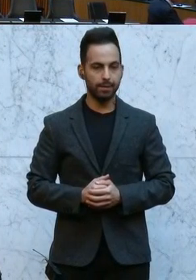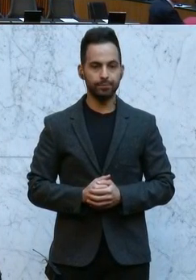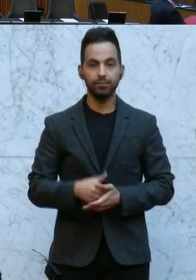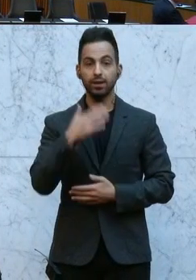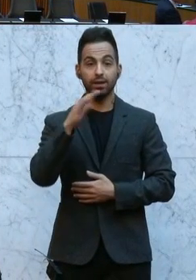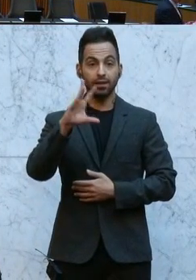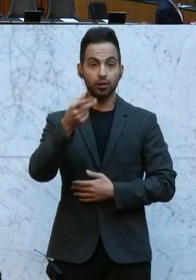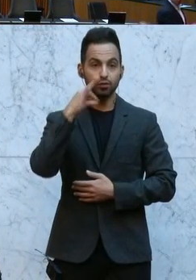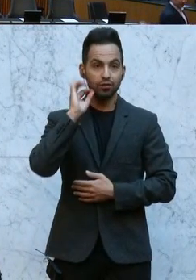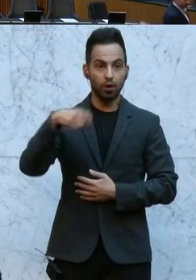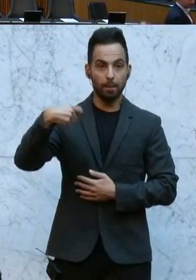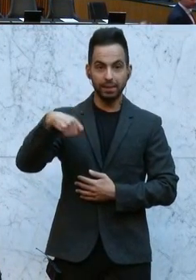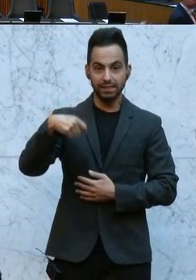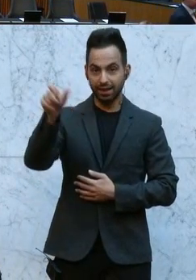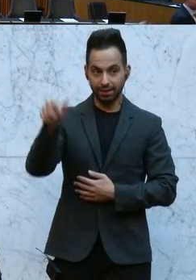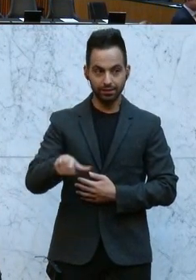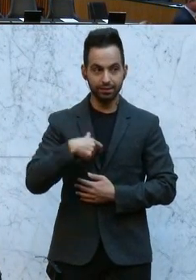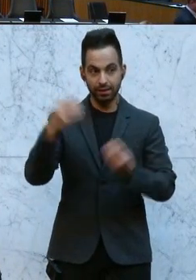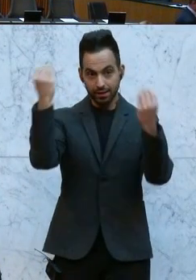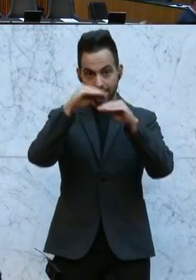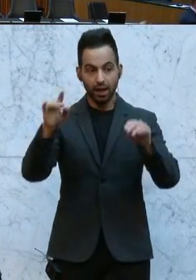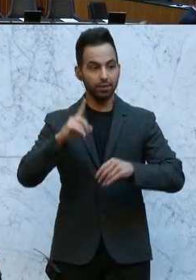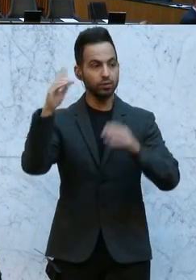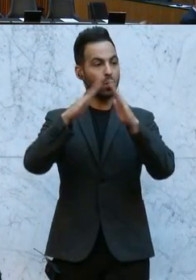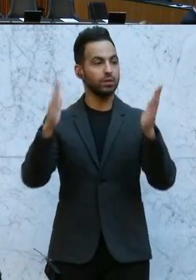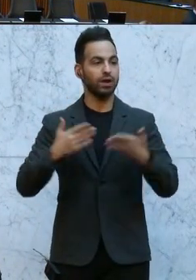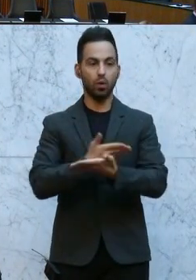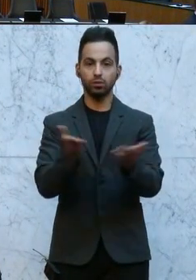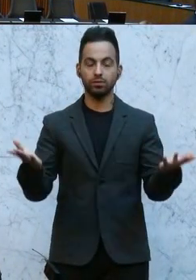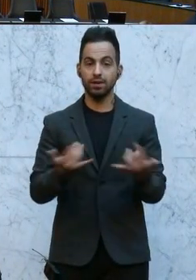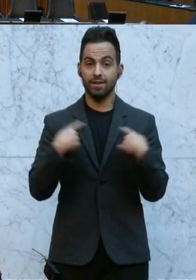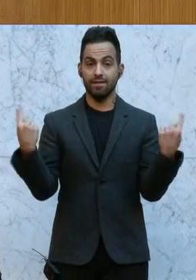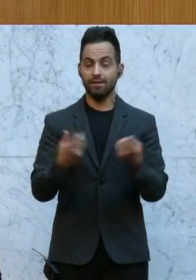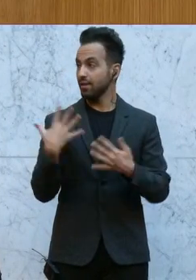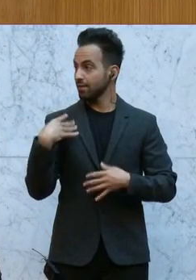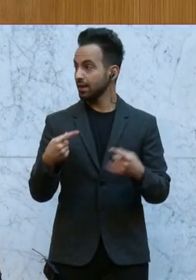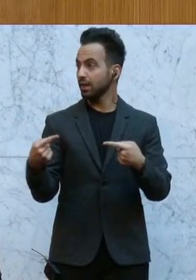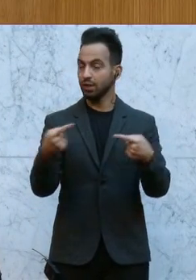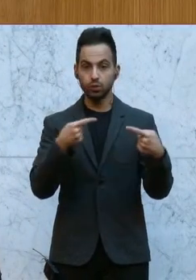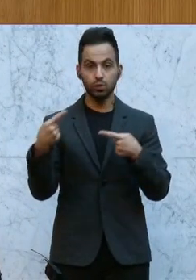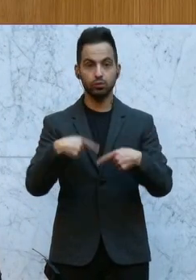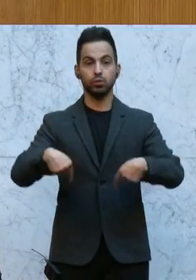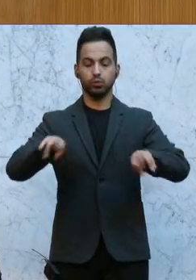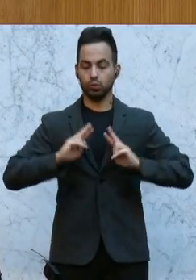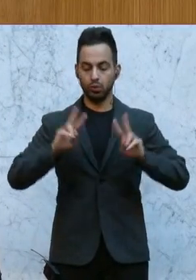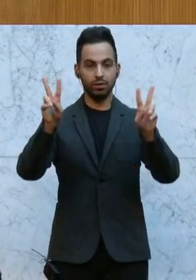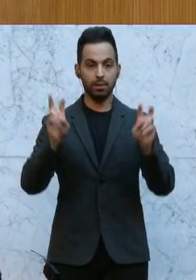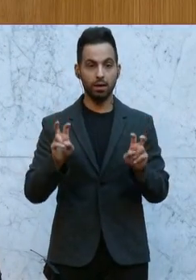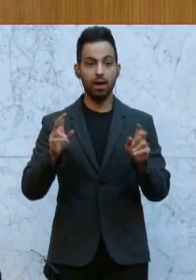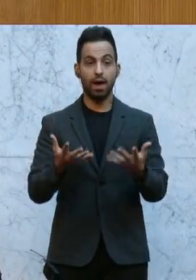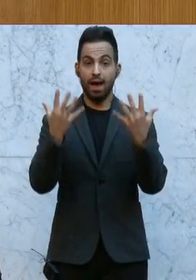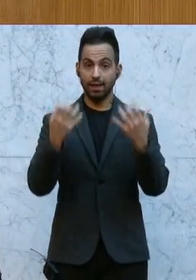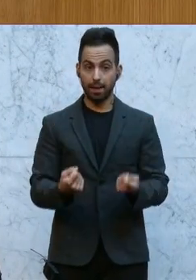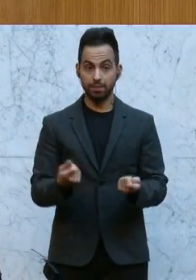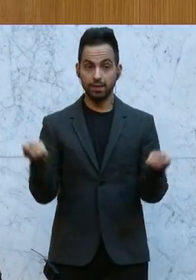Dankeschön, Frau Präsidentin. Sehr geehrtes Halshaus, wir diskutieren jetzt wieder zurück zum Thema die abschließenden Ergebnisse